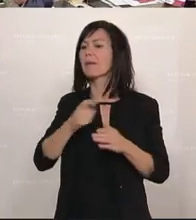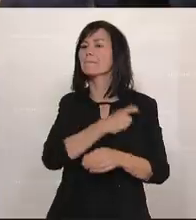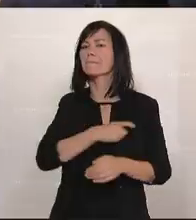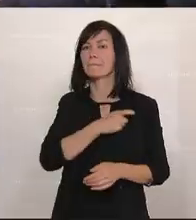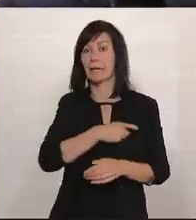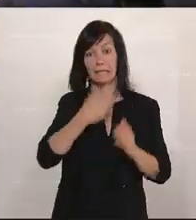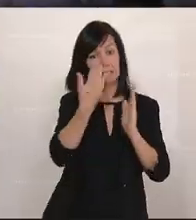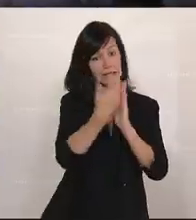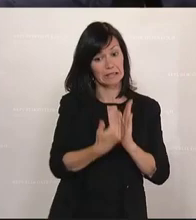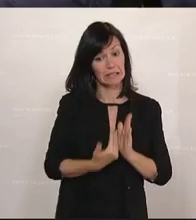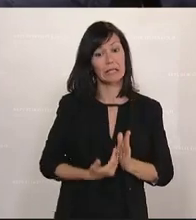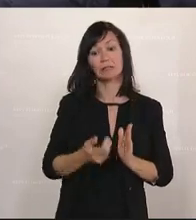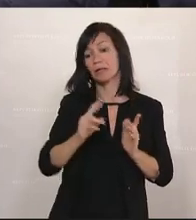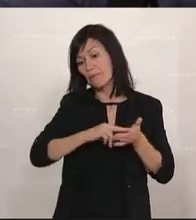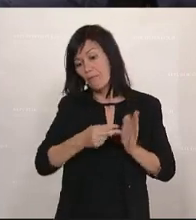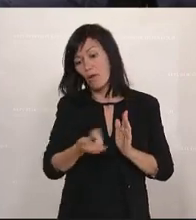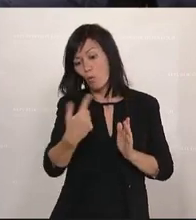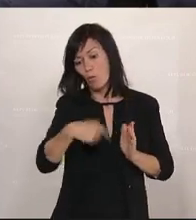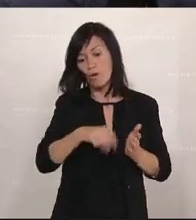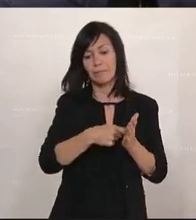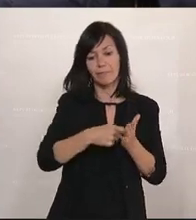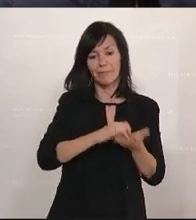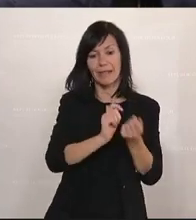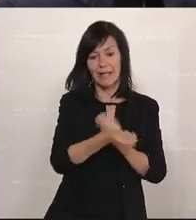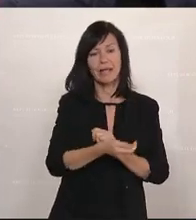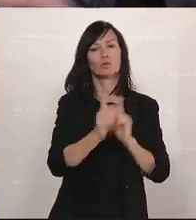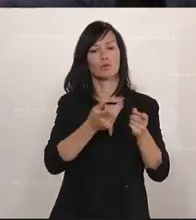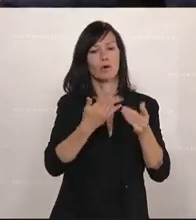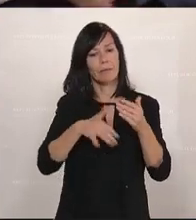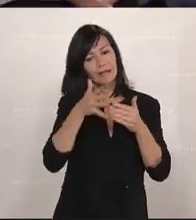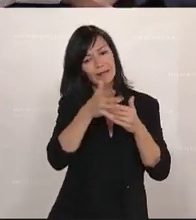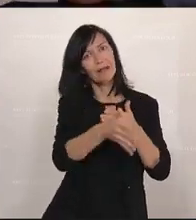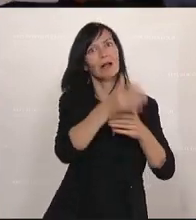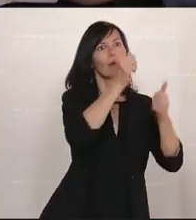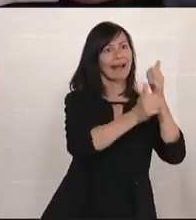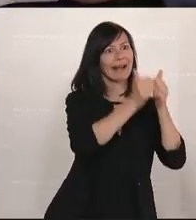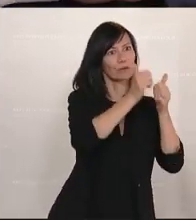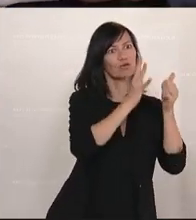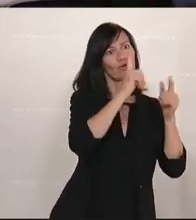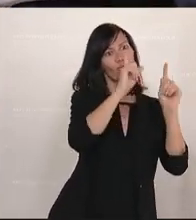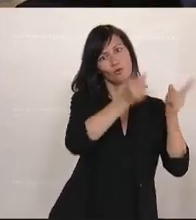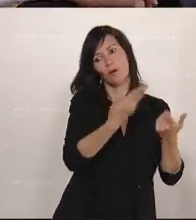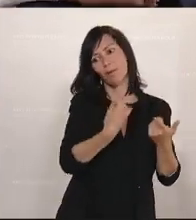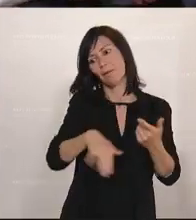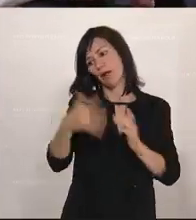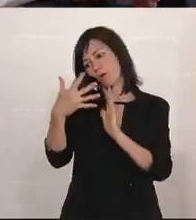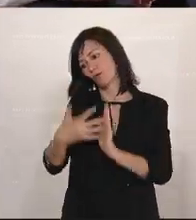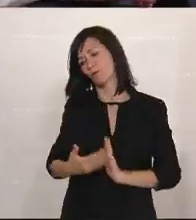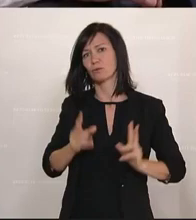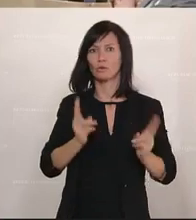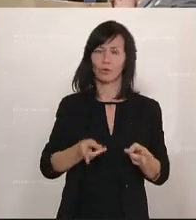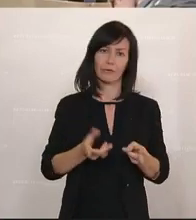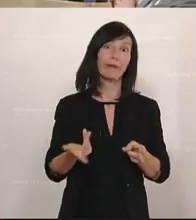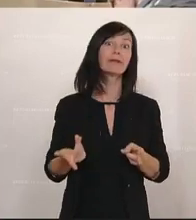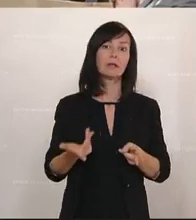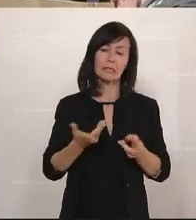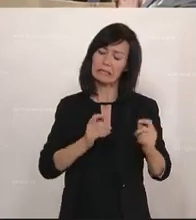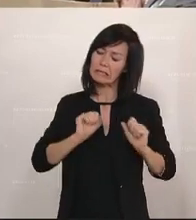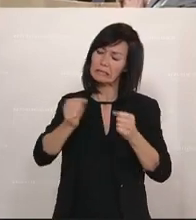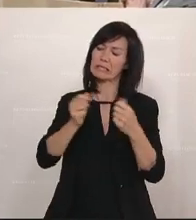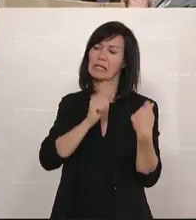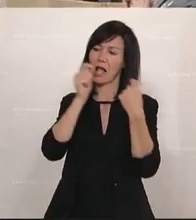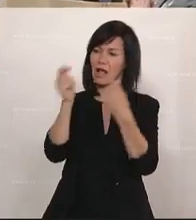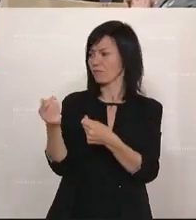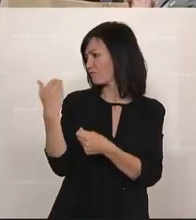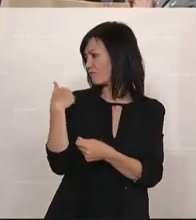Änderungen geplant, insbesondere eine verstärkte Transparenz und stärkere Kontrollmöglichkeiten des Rechnungshofes. Und zu einem entsprechenden Initiativantrag fand vor